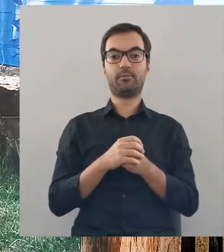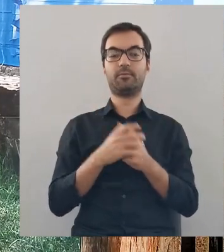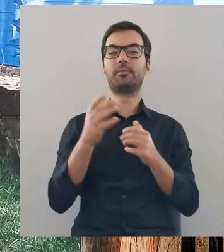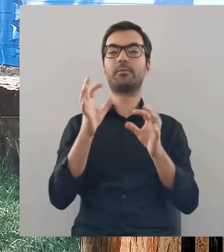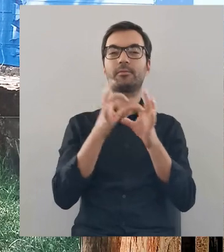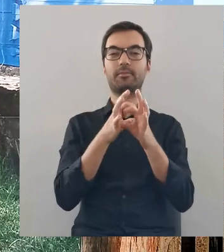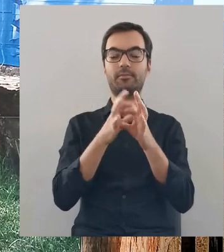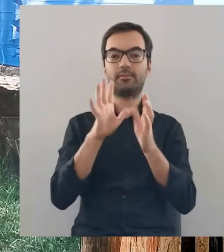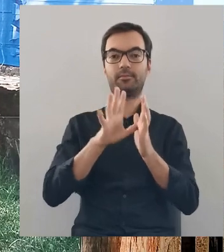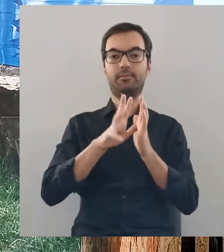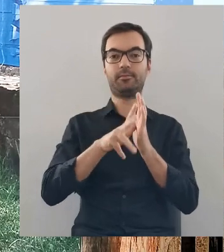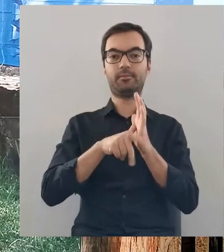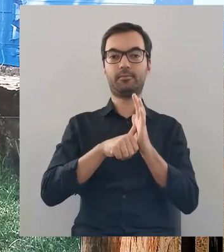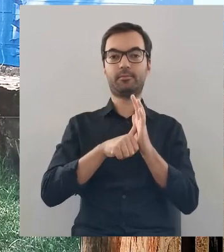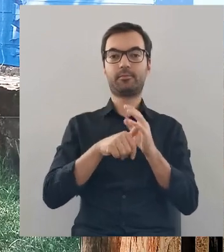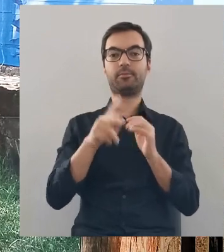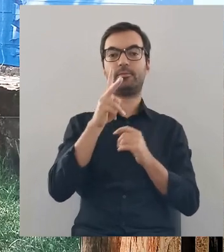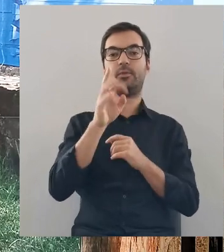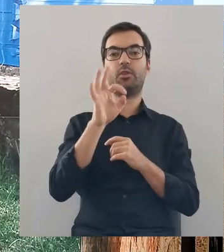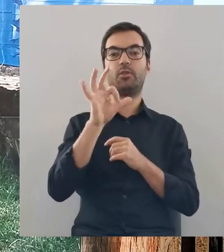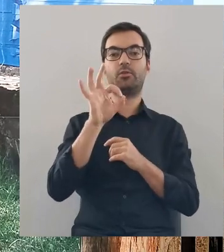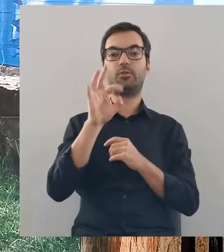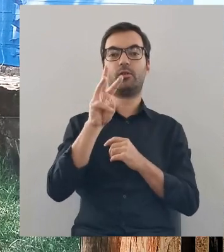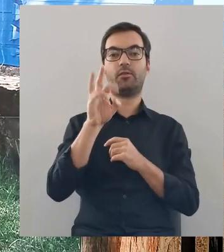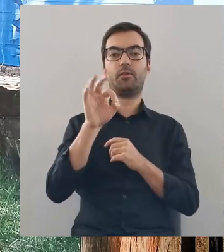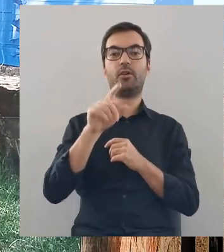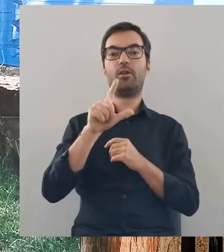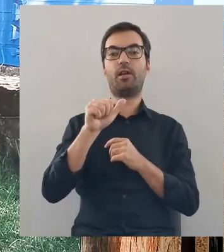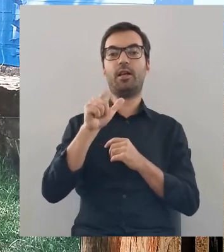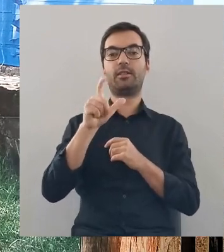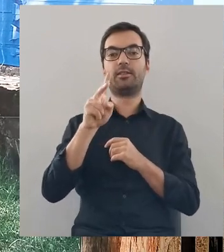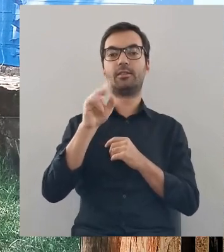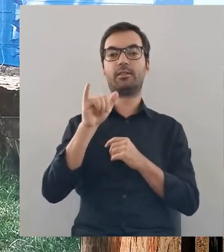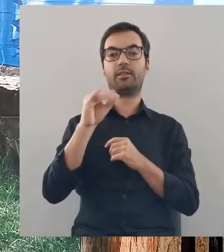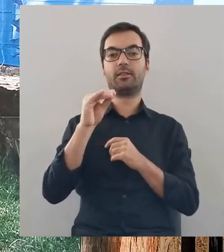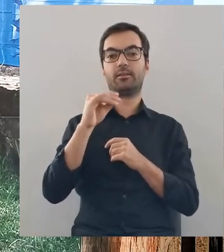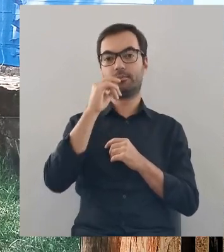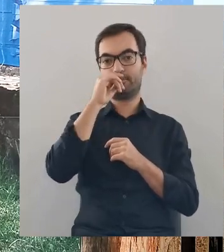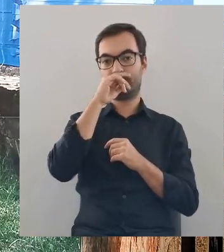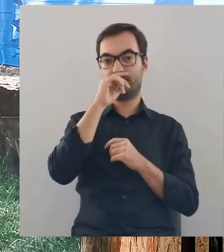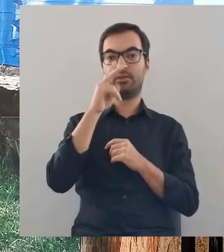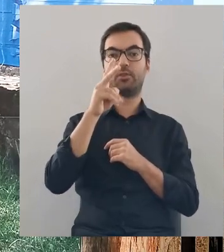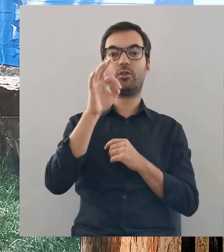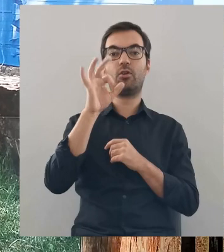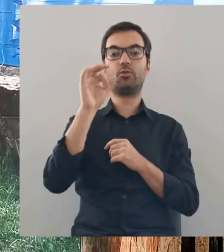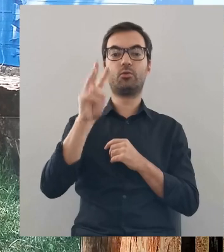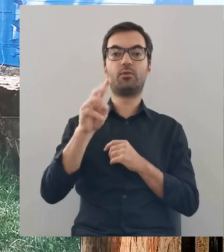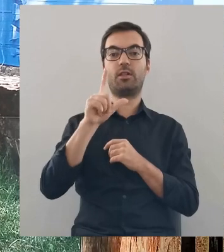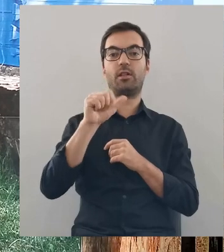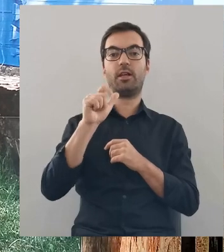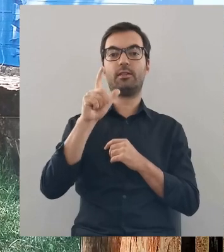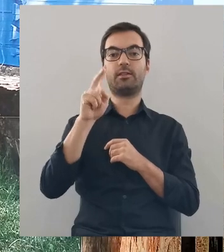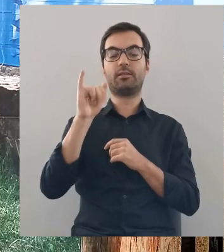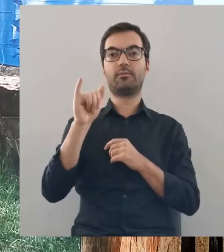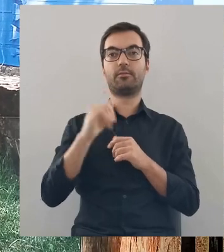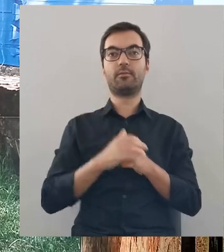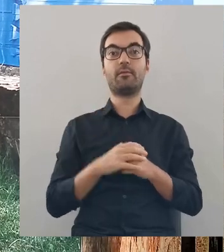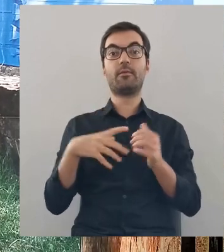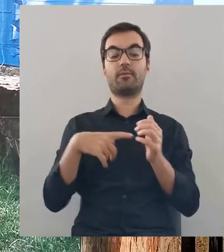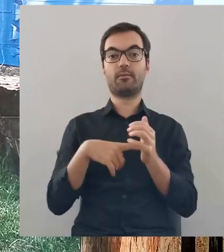niedużym miasteczku o nazwie Kosowolackie, o nazwie Kosów-Lacki,